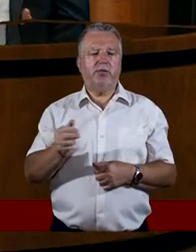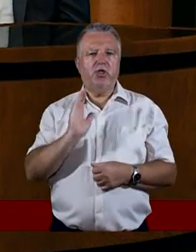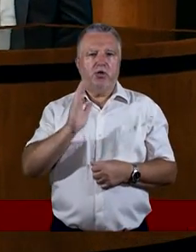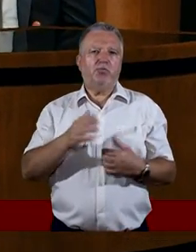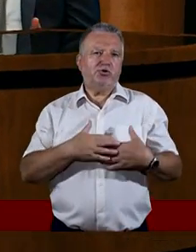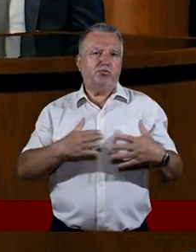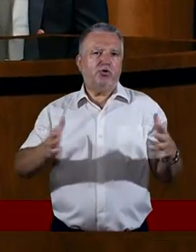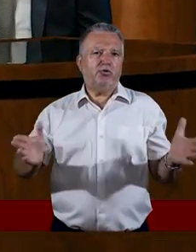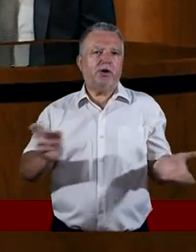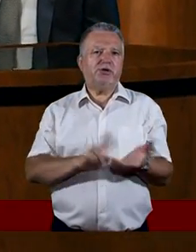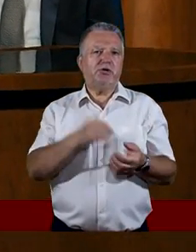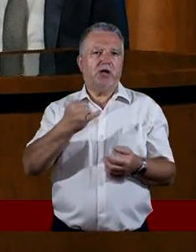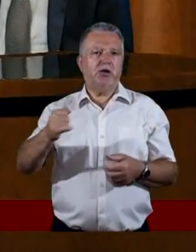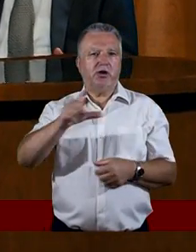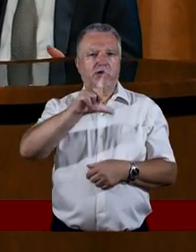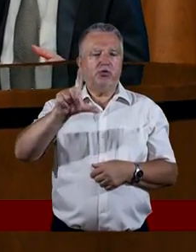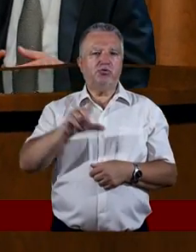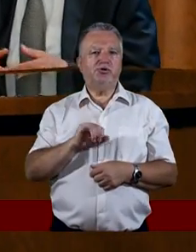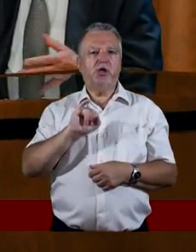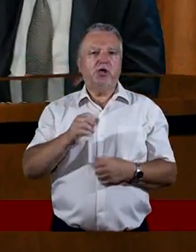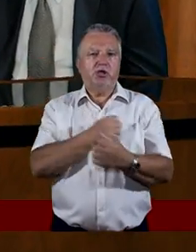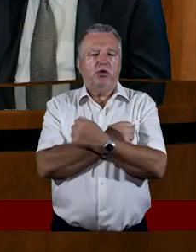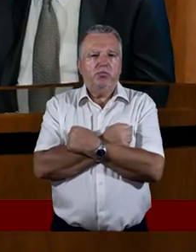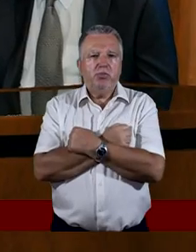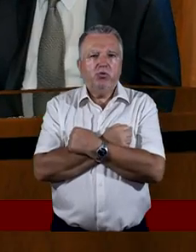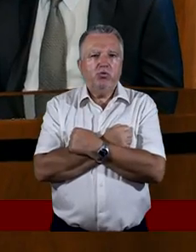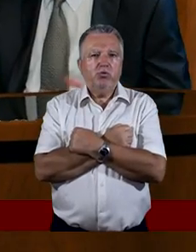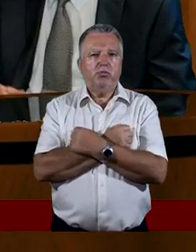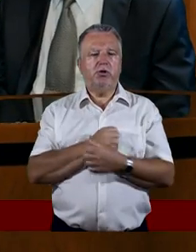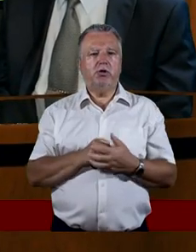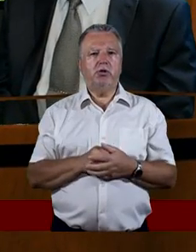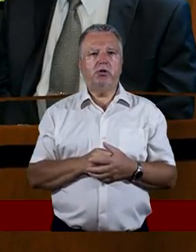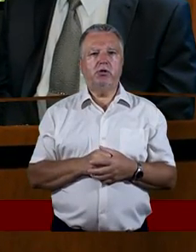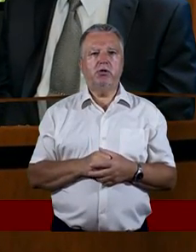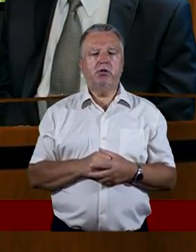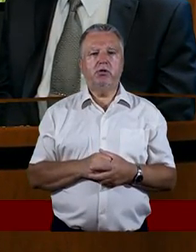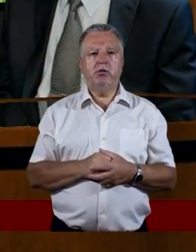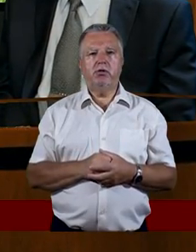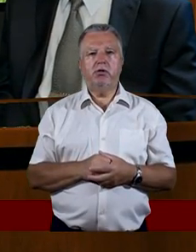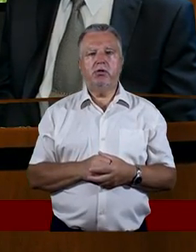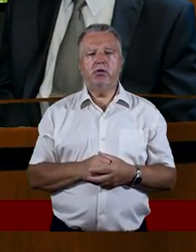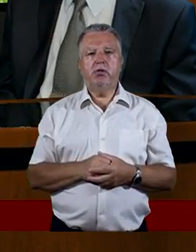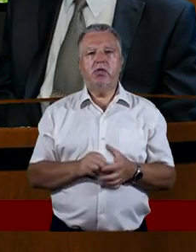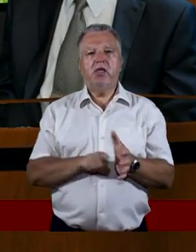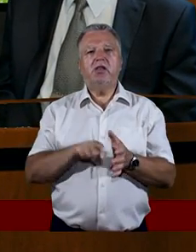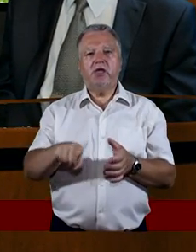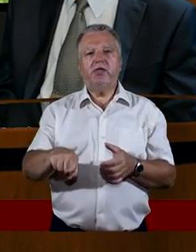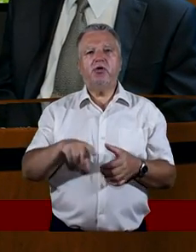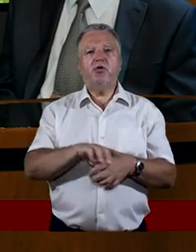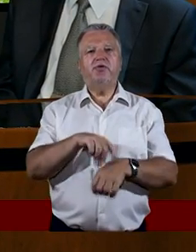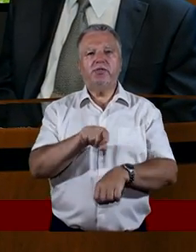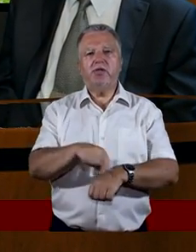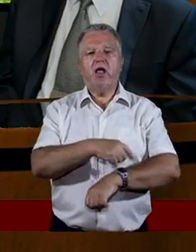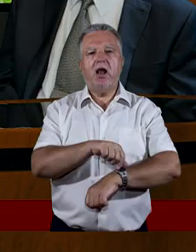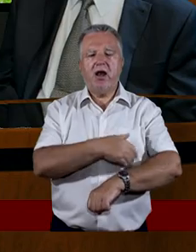bądźmy otwarci na innych ludzi i miłujmy ich. No tak, dlatego w tych lekcjach mamy